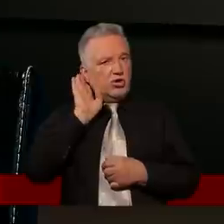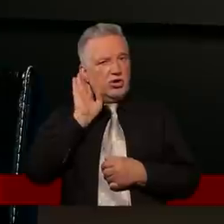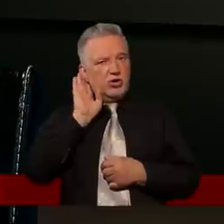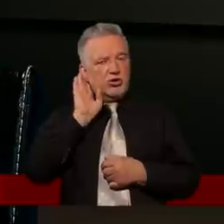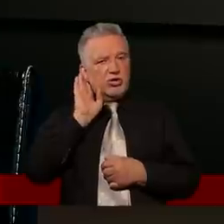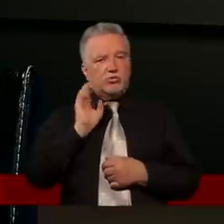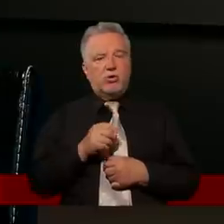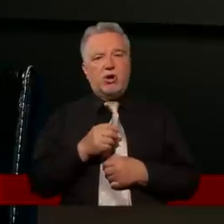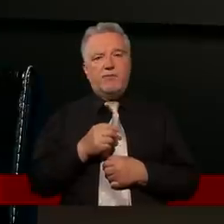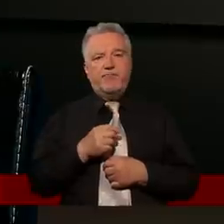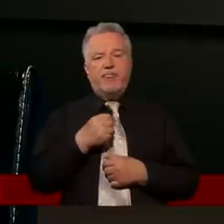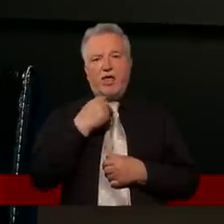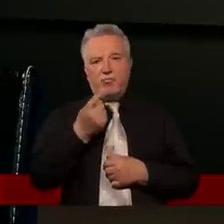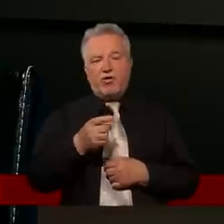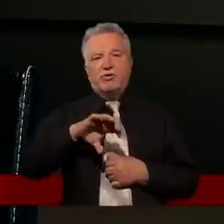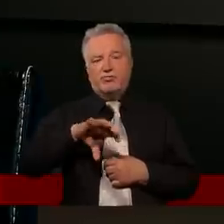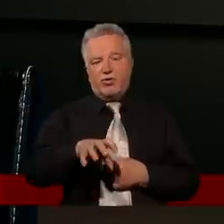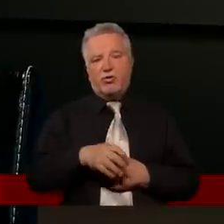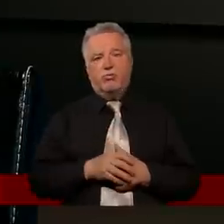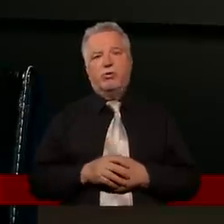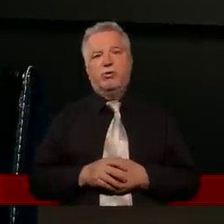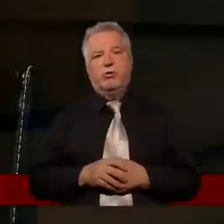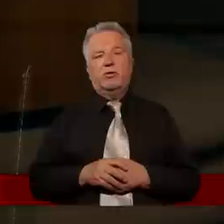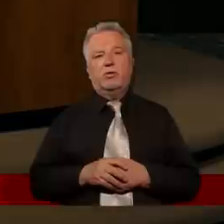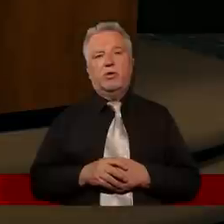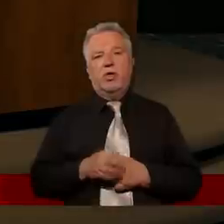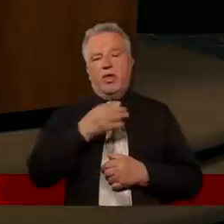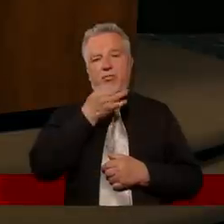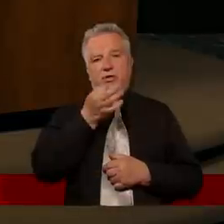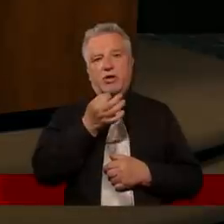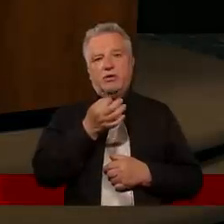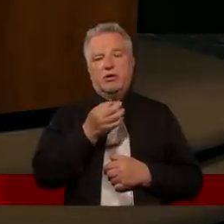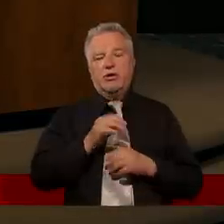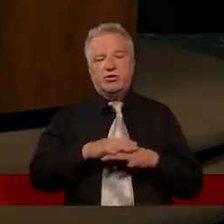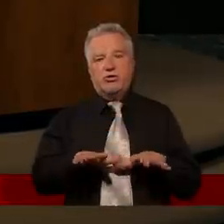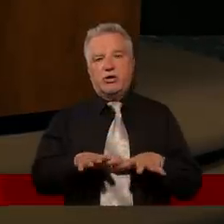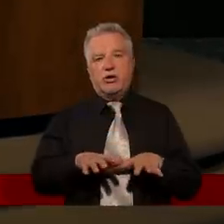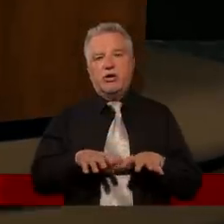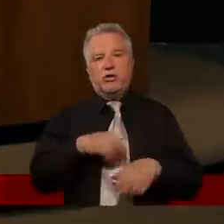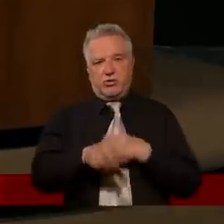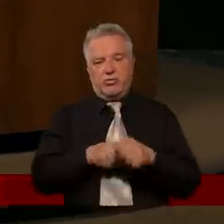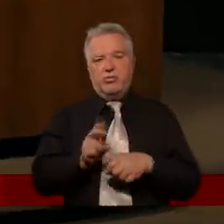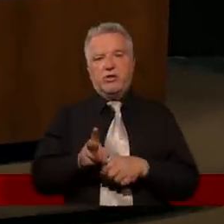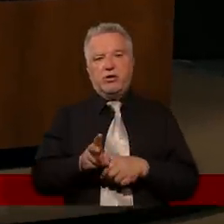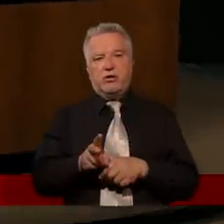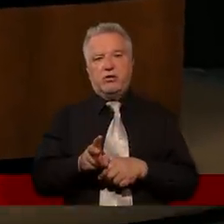ciebie i brata, czy siostry, to dopiero do zboru. I pytanie znowu szczere, robimy tak?